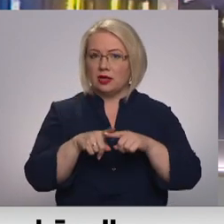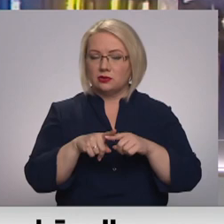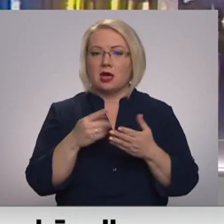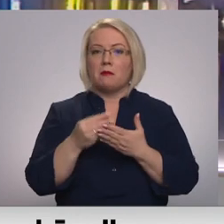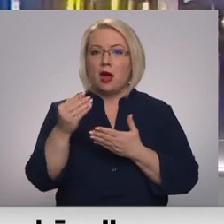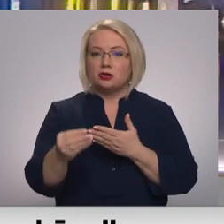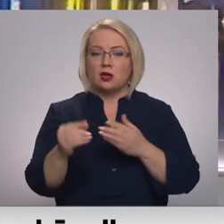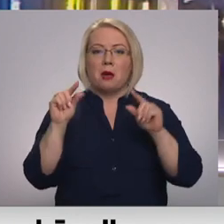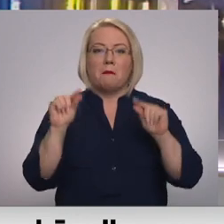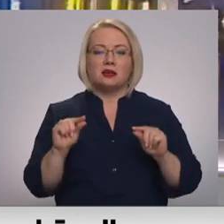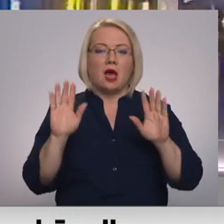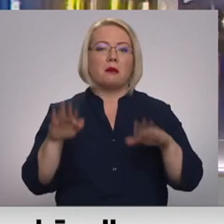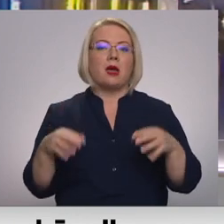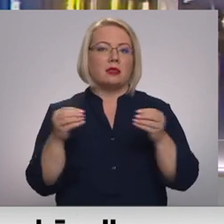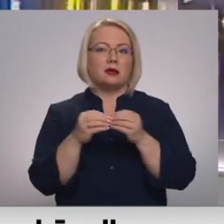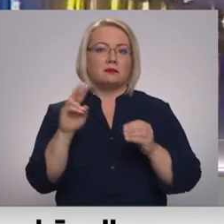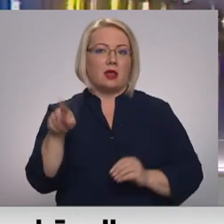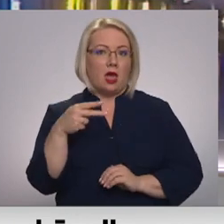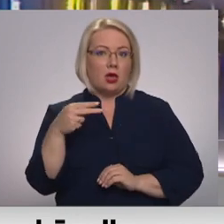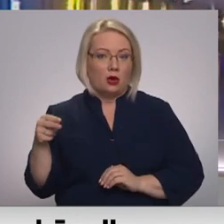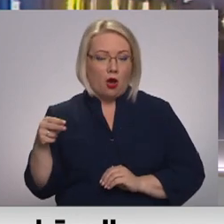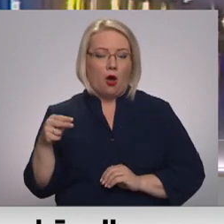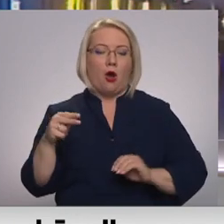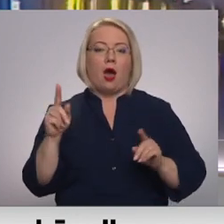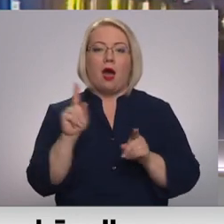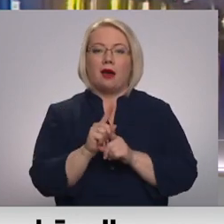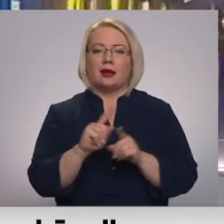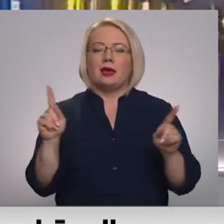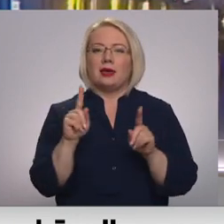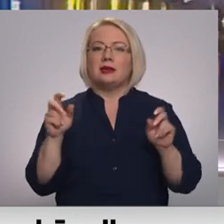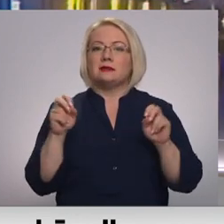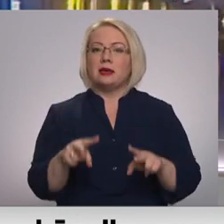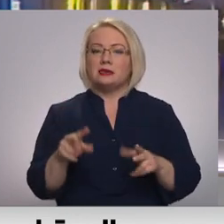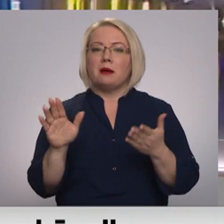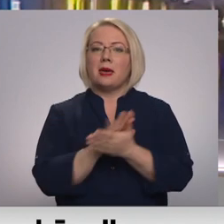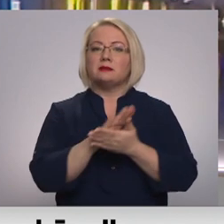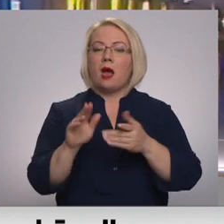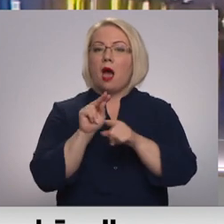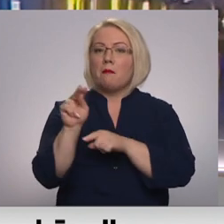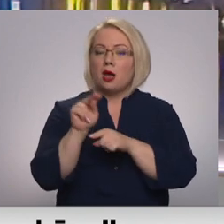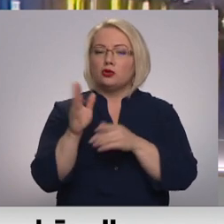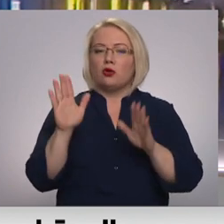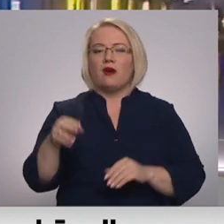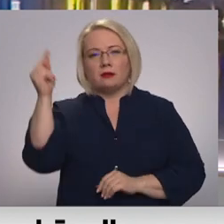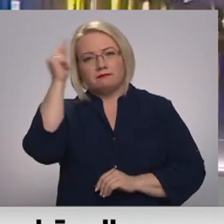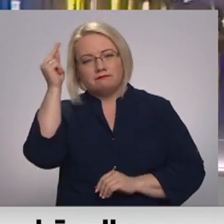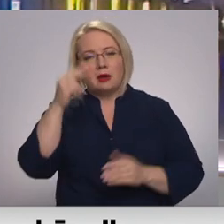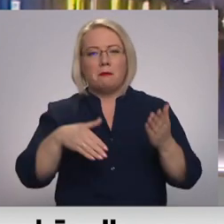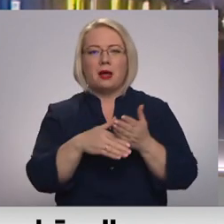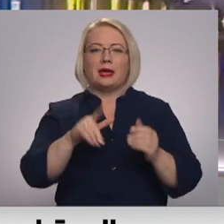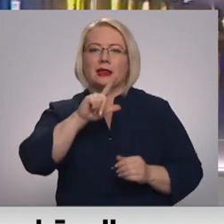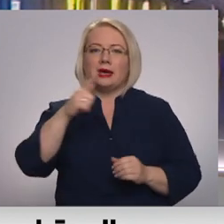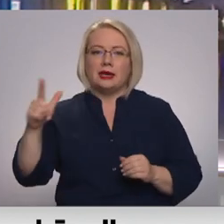maksājot vien mazāk par 10 eiro. Turklāt ir speciālas bezmaksas apmācības, kurās var apgūt palīgi līdzekļus jeb